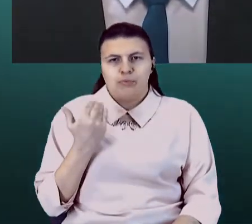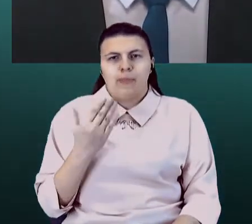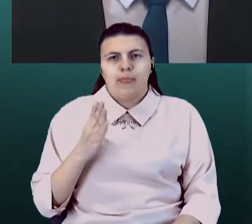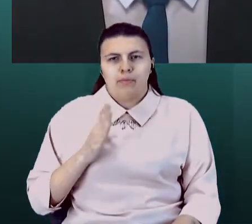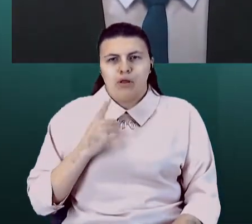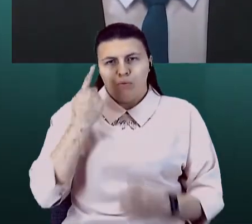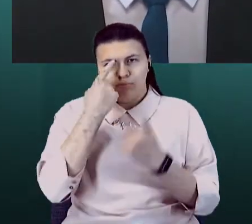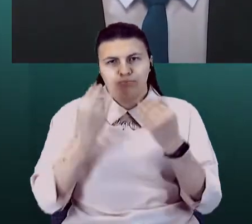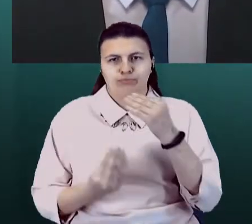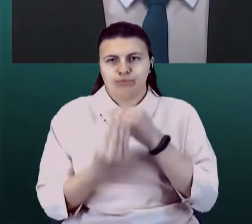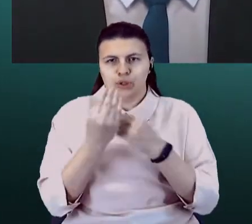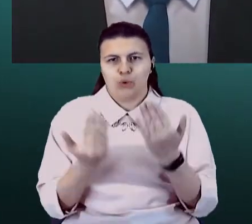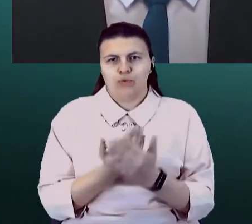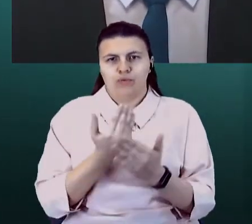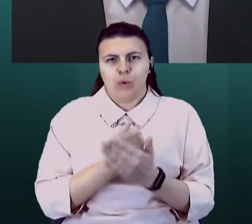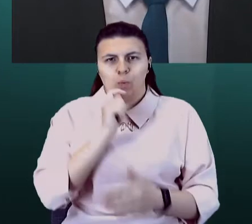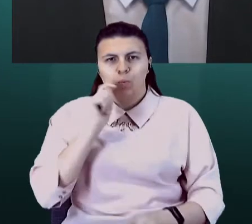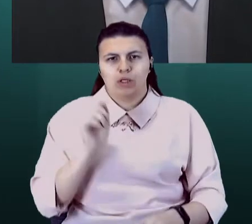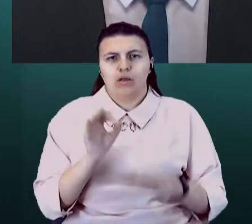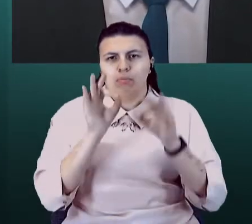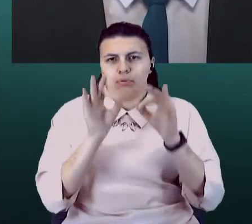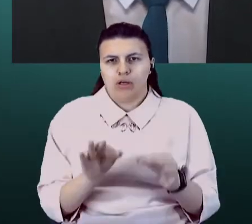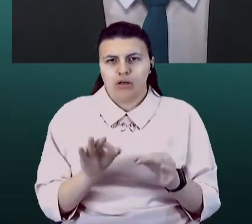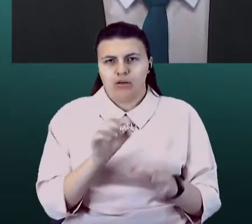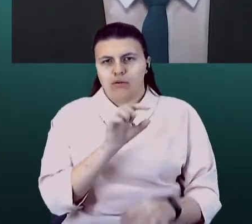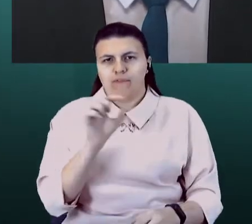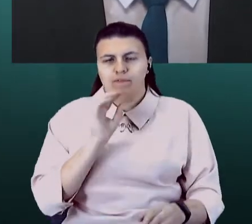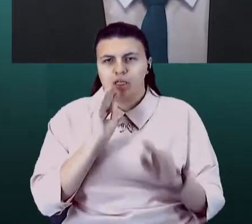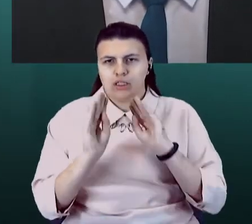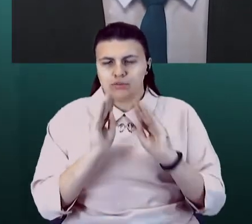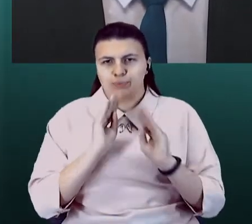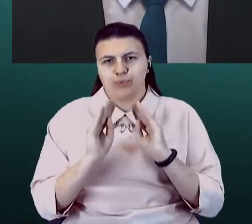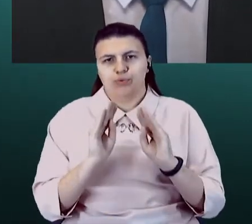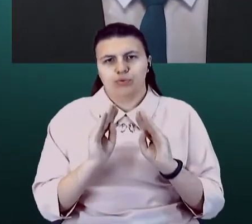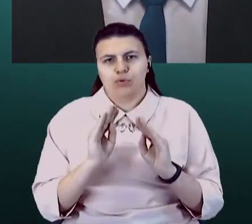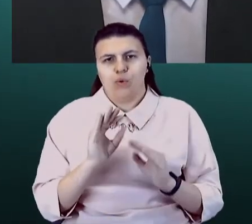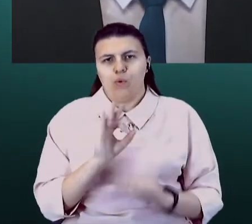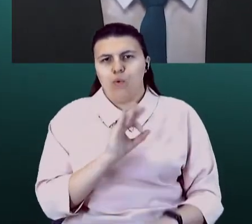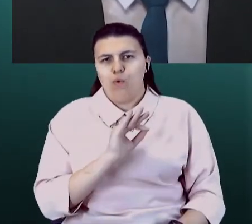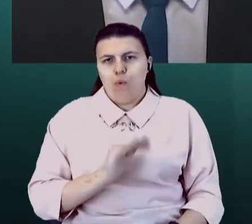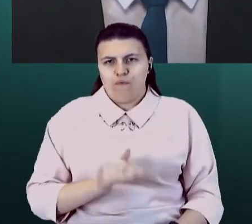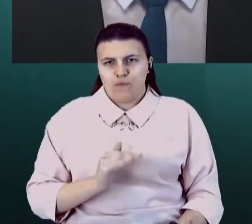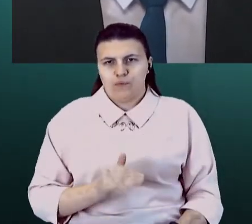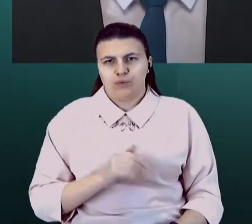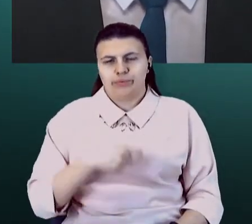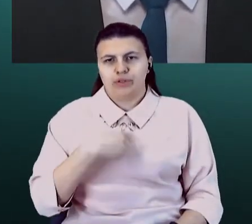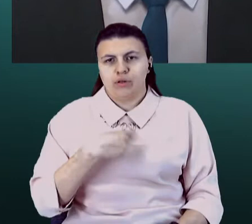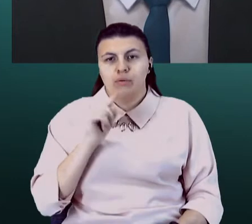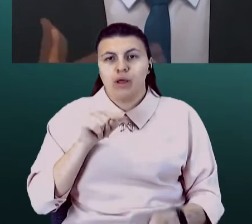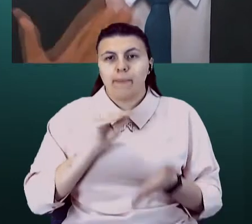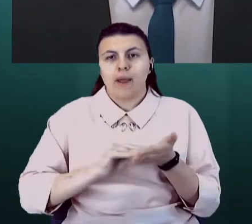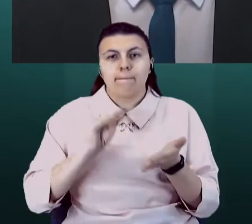опублікувала і «Українська правда» з посиланням на Фейсбук Офісу Президента. І було зазначено, що